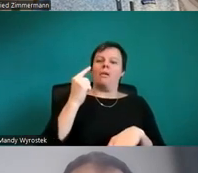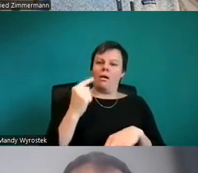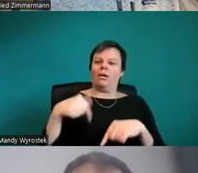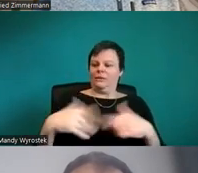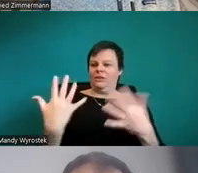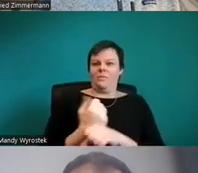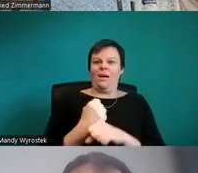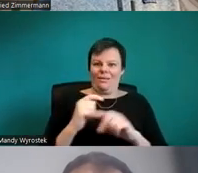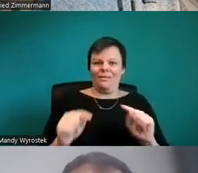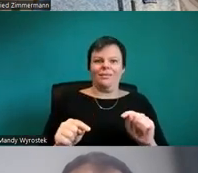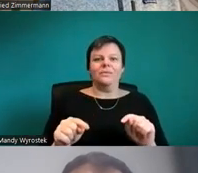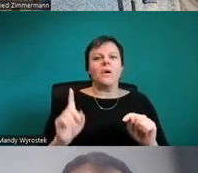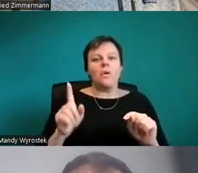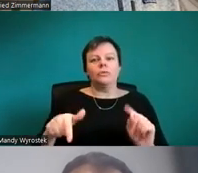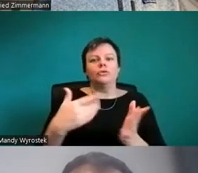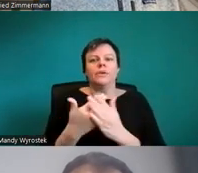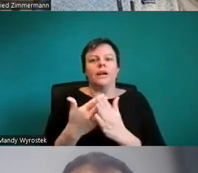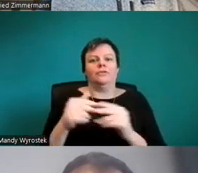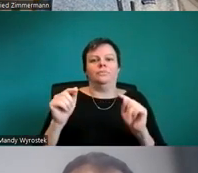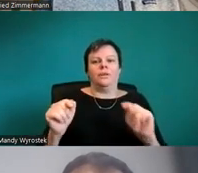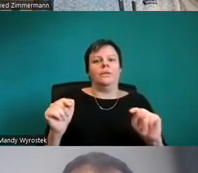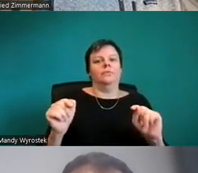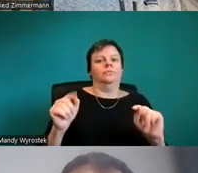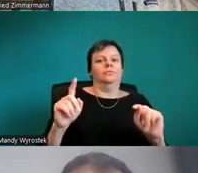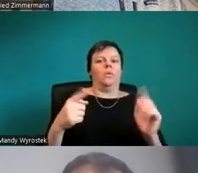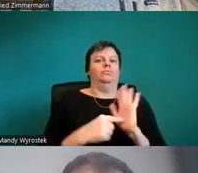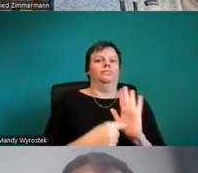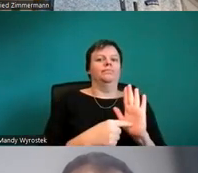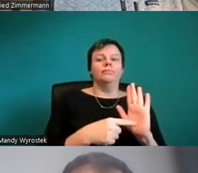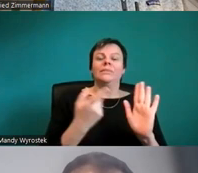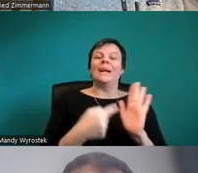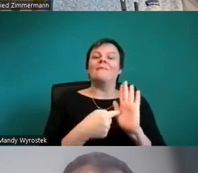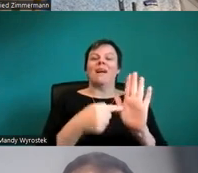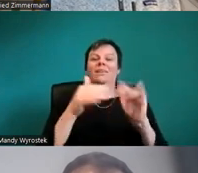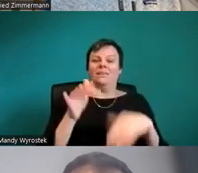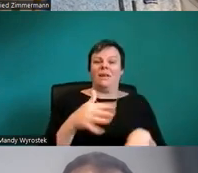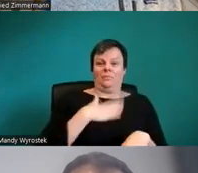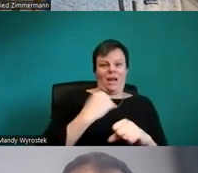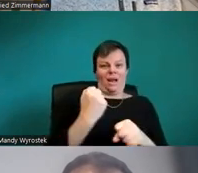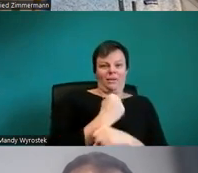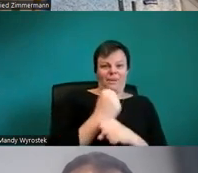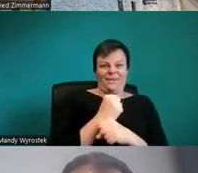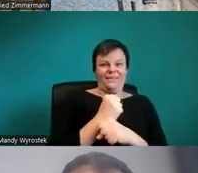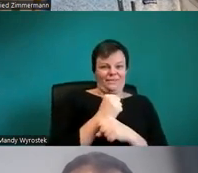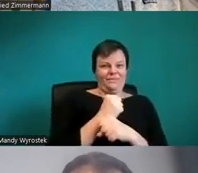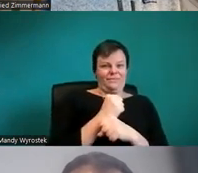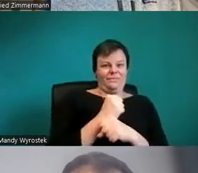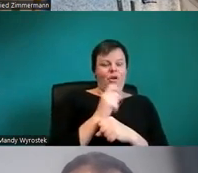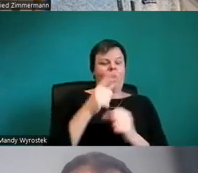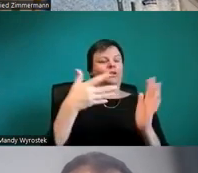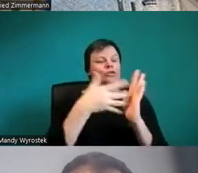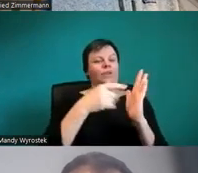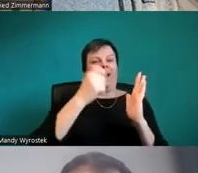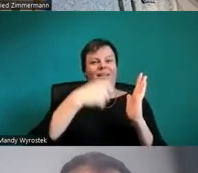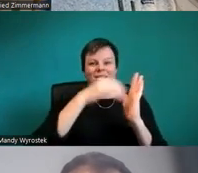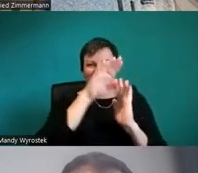zum Beispiel dann auch ein Hinweis auf unsere erweiterte Checkliste, Benutzung von Farbe, wenn